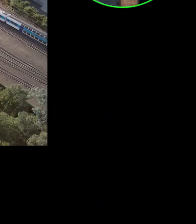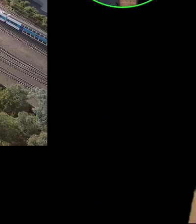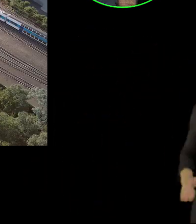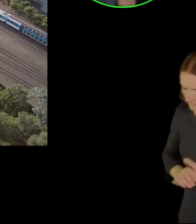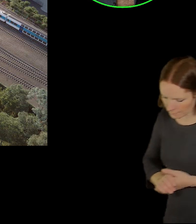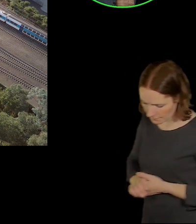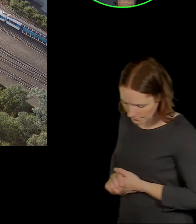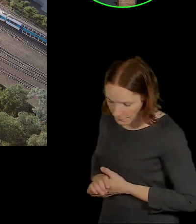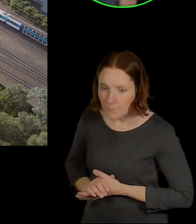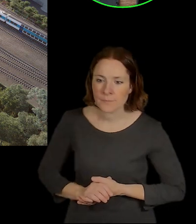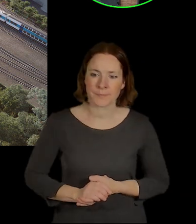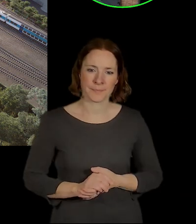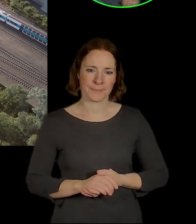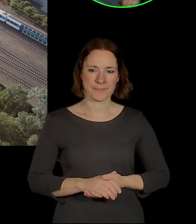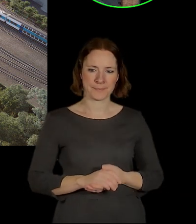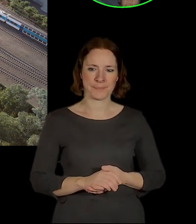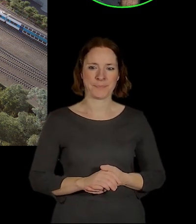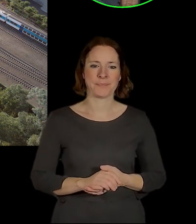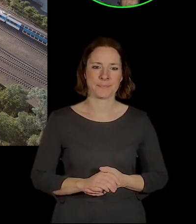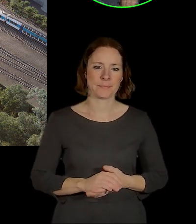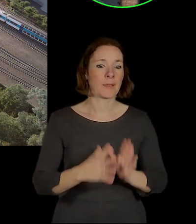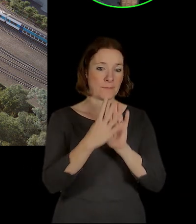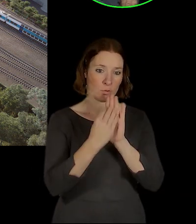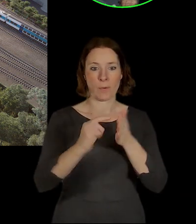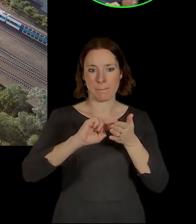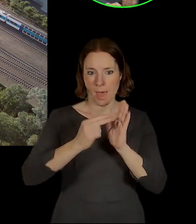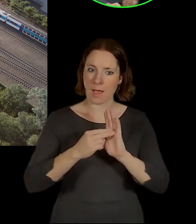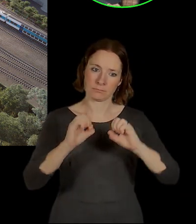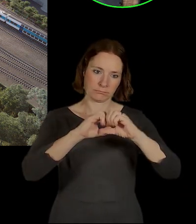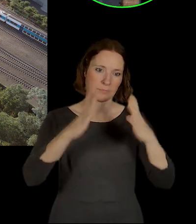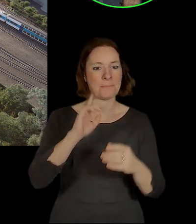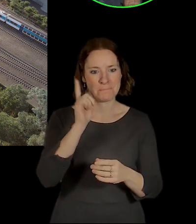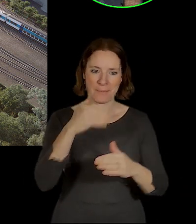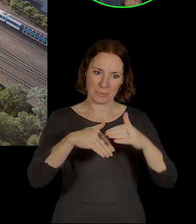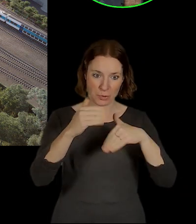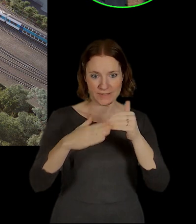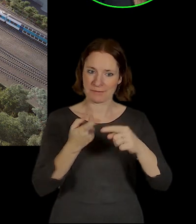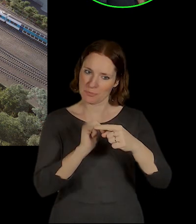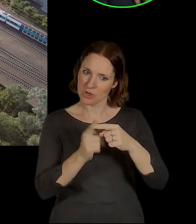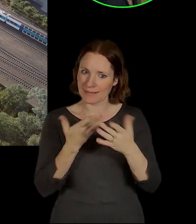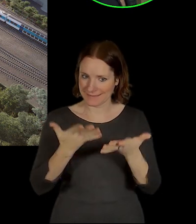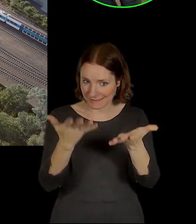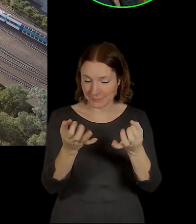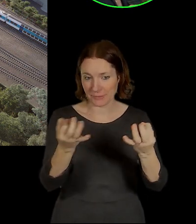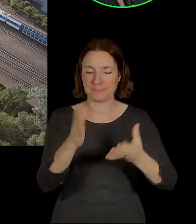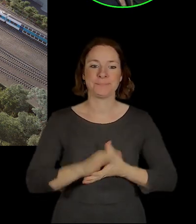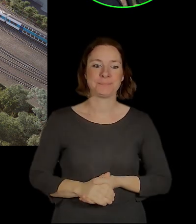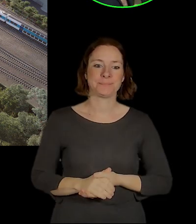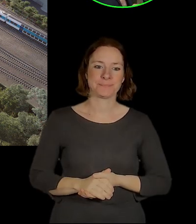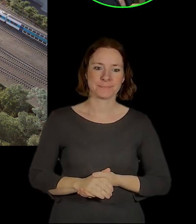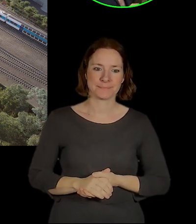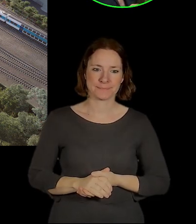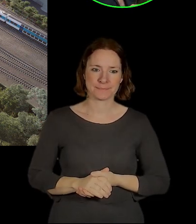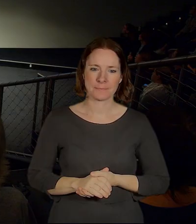ke kterému si můžeme vztahovat. Takhle si představujeme, že by to mělo vypadat. Tady tohle to ukazovat.